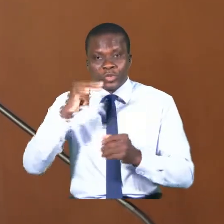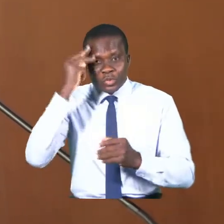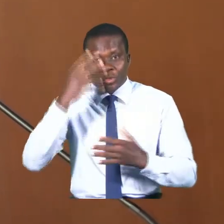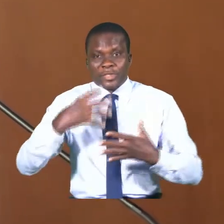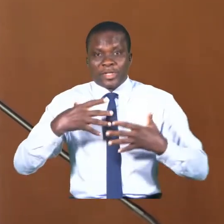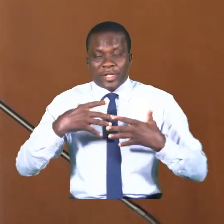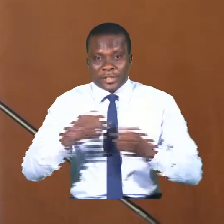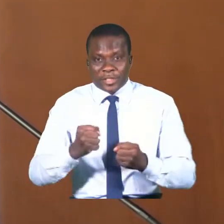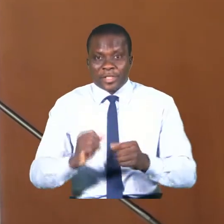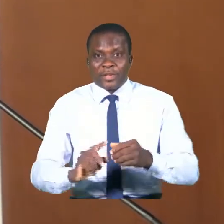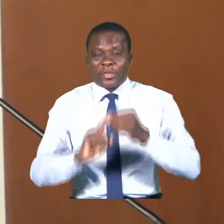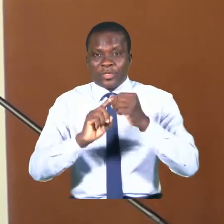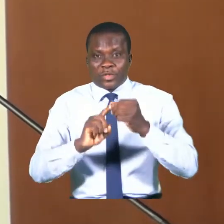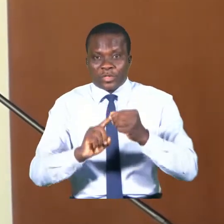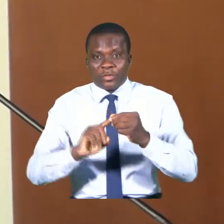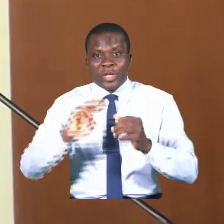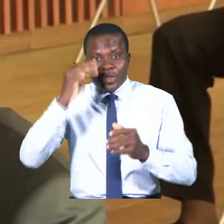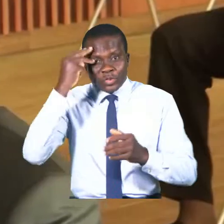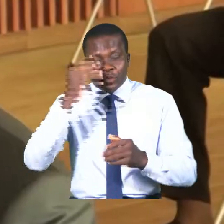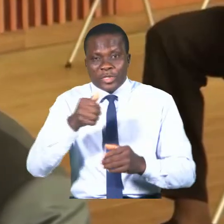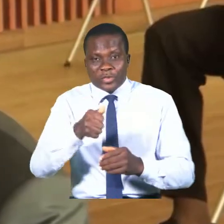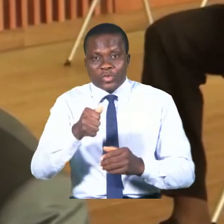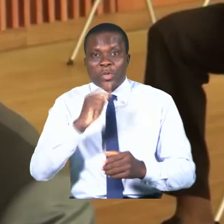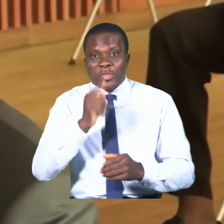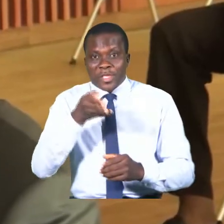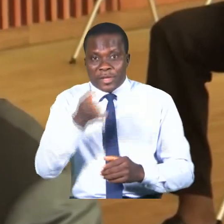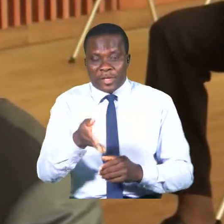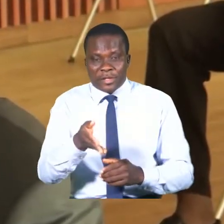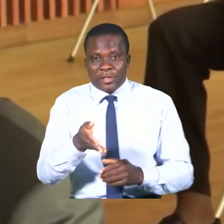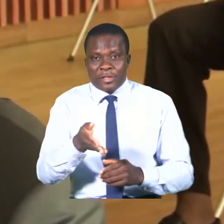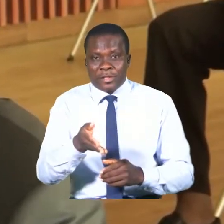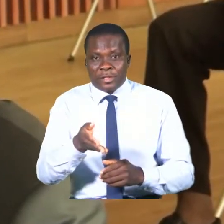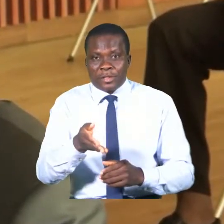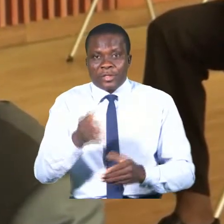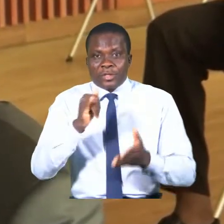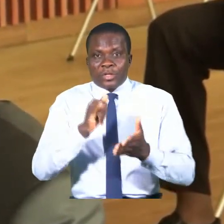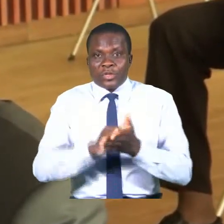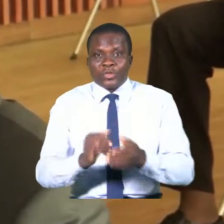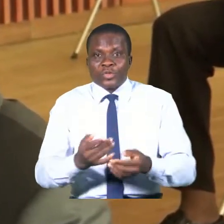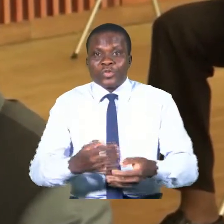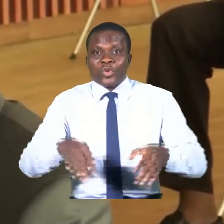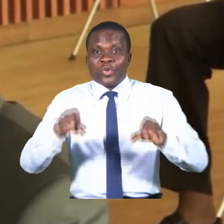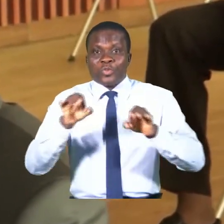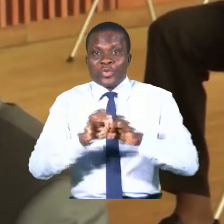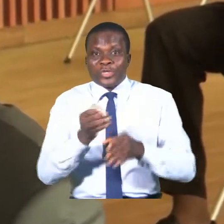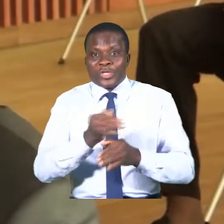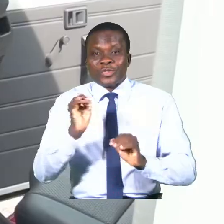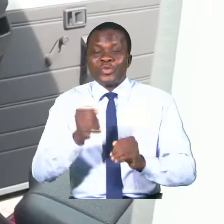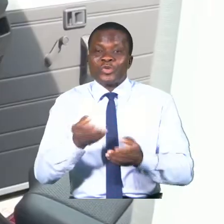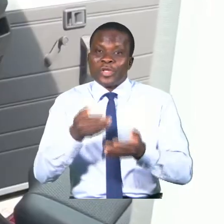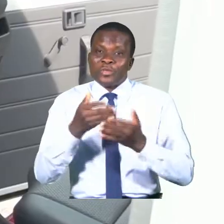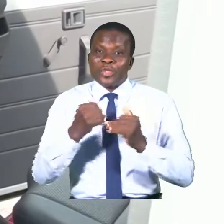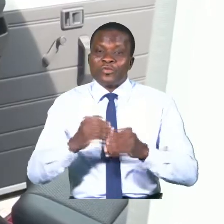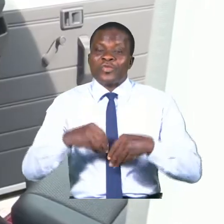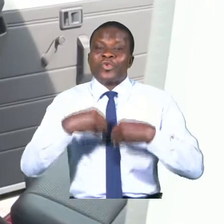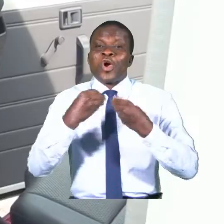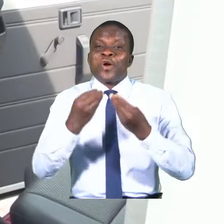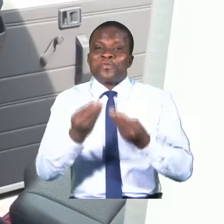la Santé, particulièrement du ministre de la Santé ici présent, ce précieux joyeux que vous avez bien voulu offrir.